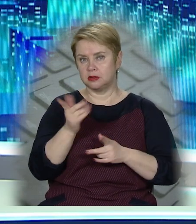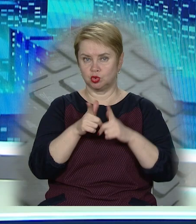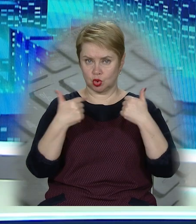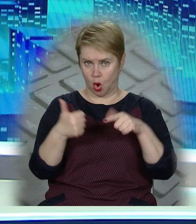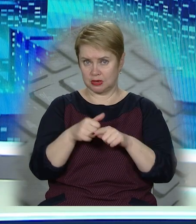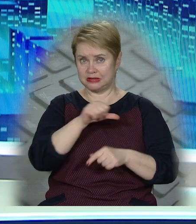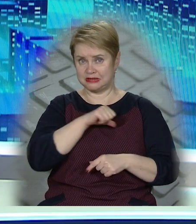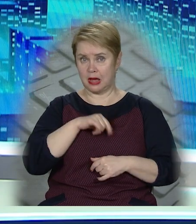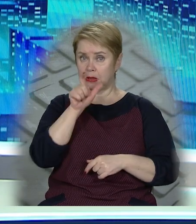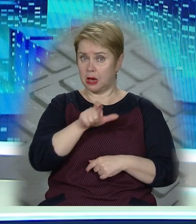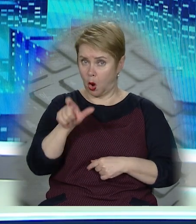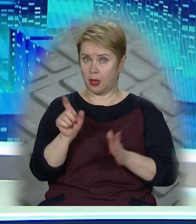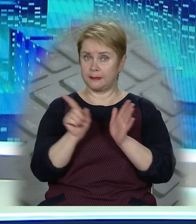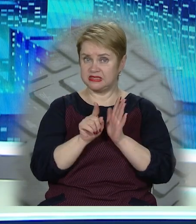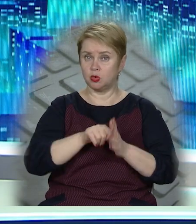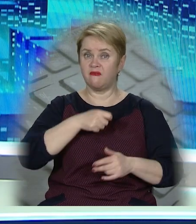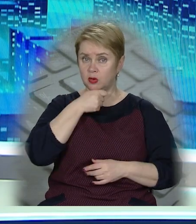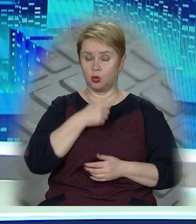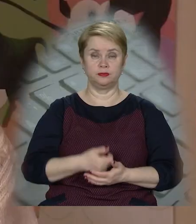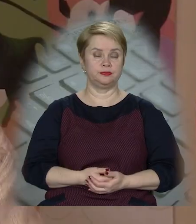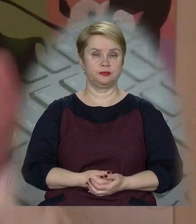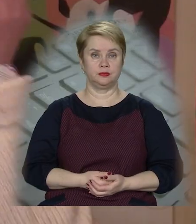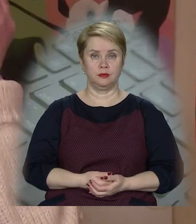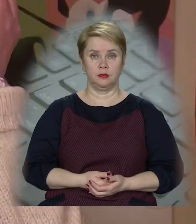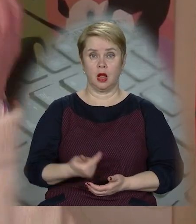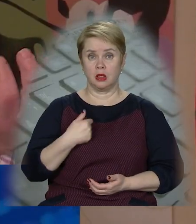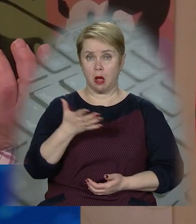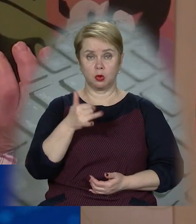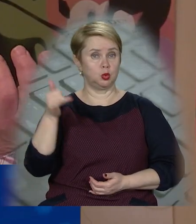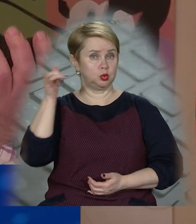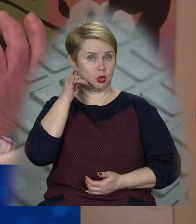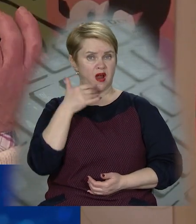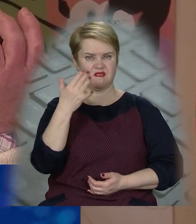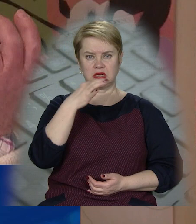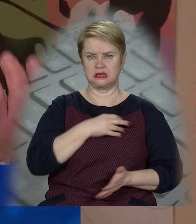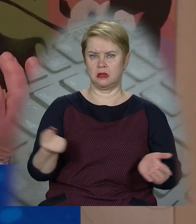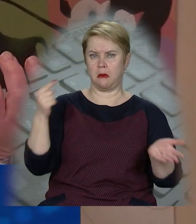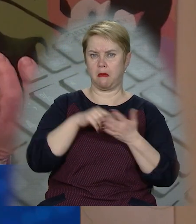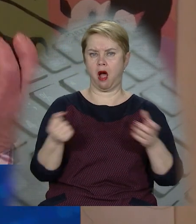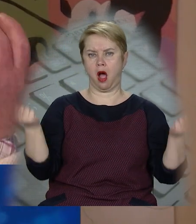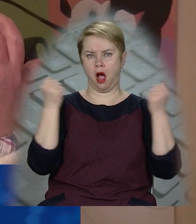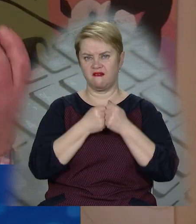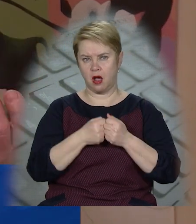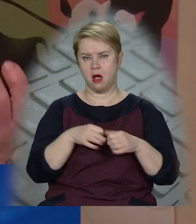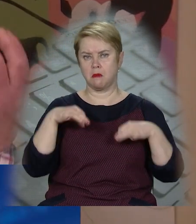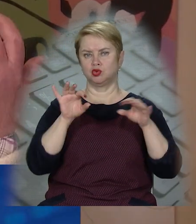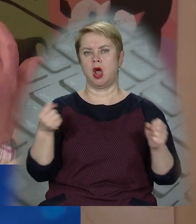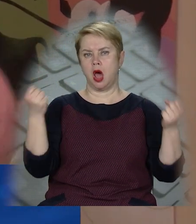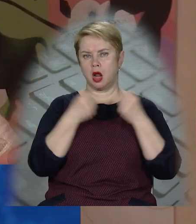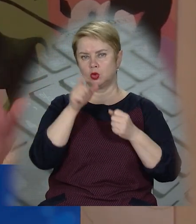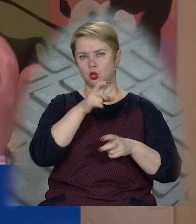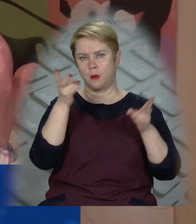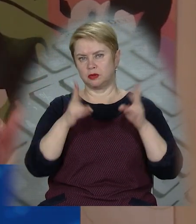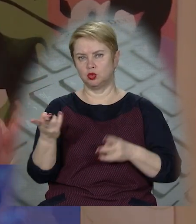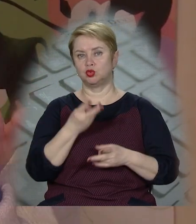що організували саме для людей пенсійного віку. Я беру трубку, мені кажуть, ваш син потрапив в аварію, машина розбилась, там люди